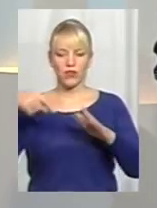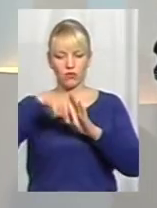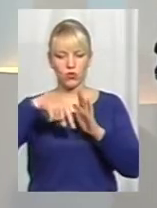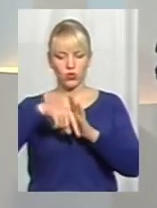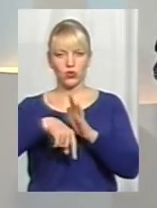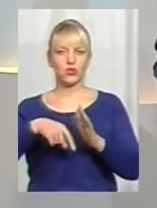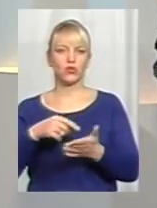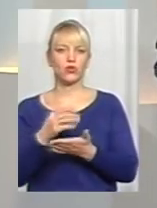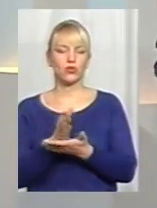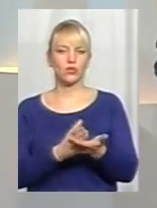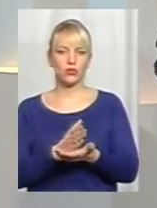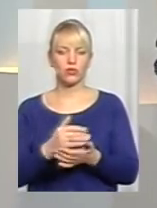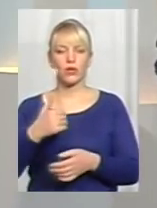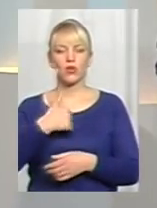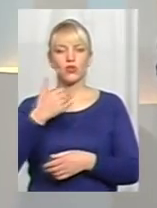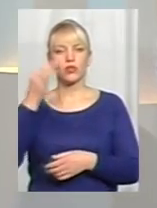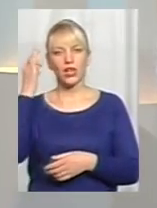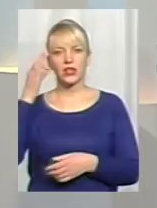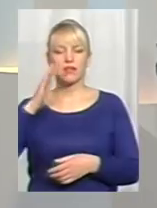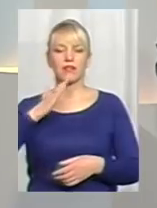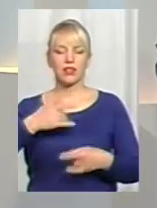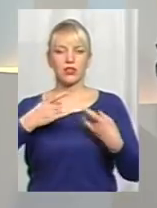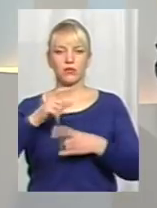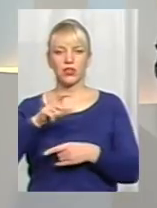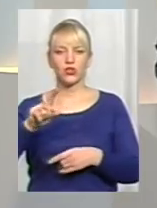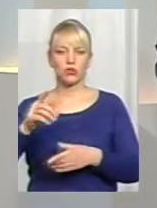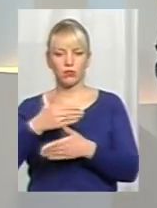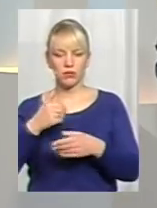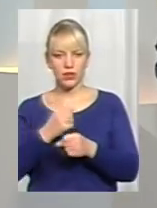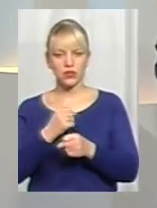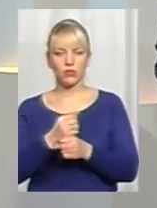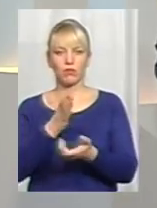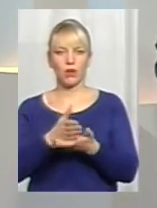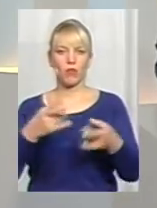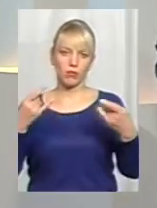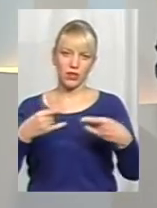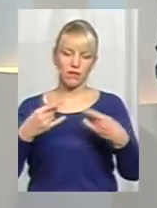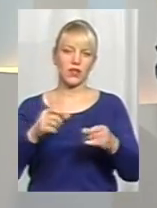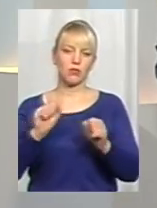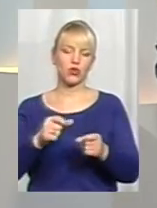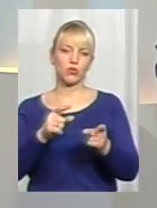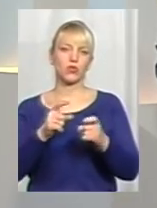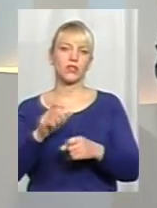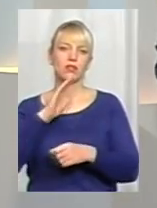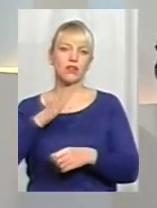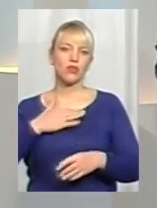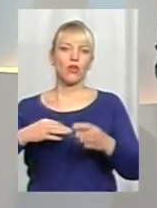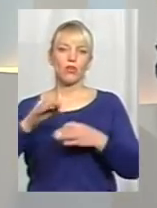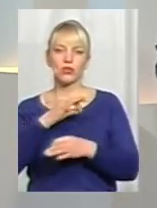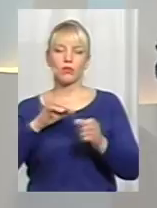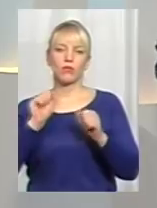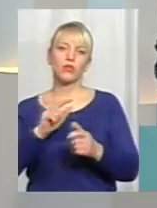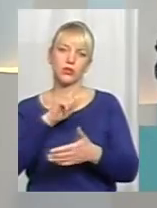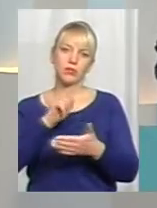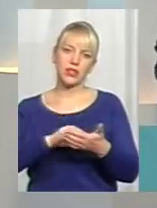Доброго дня. Я ще хочу нагадати нашим телеглядачам, що ми працюємо у прямому ефірі, тому ви можете долучатись до розмови, ставити свої